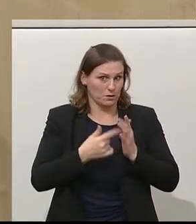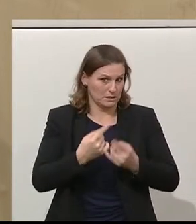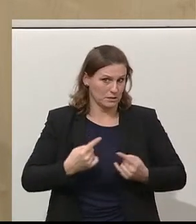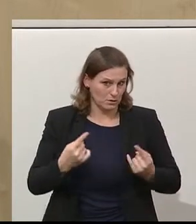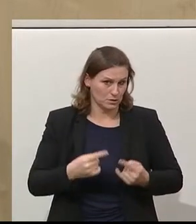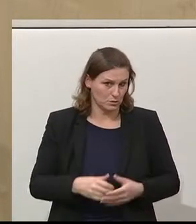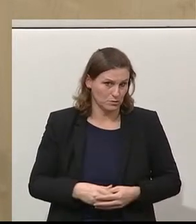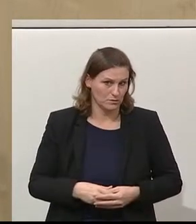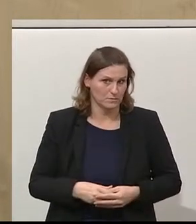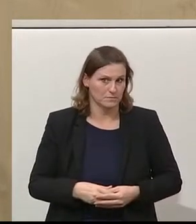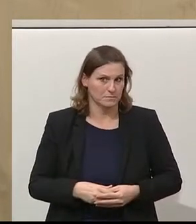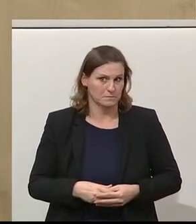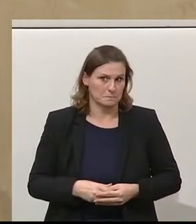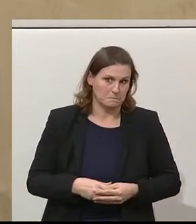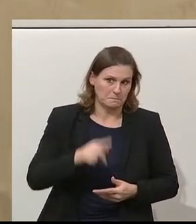Es erging nämlich